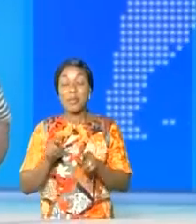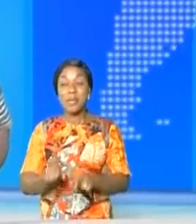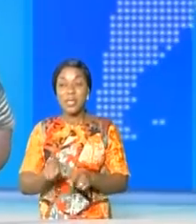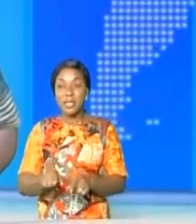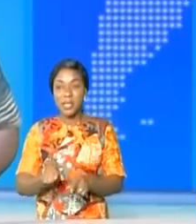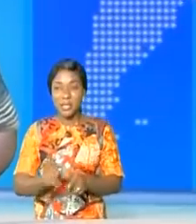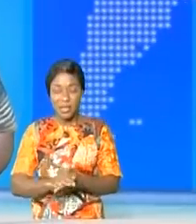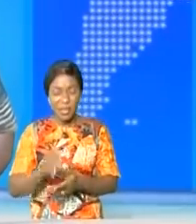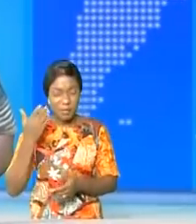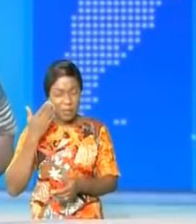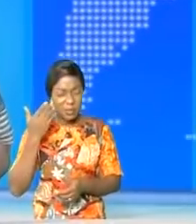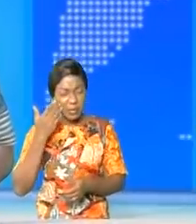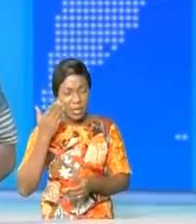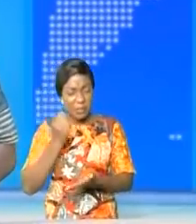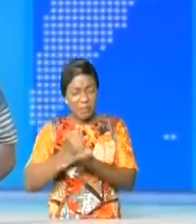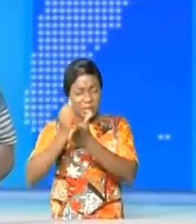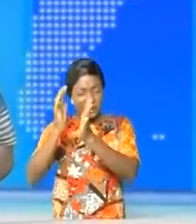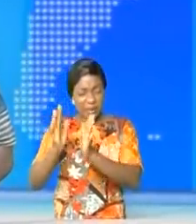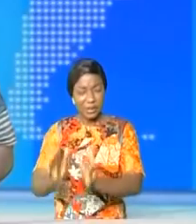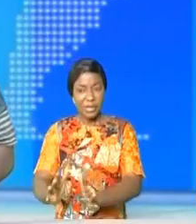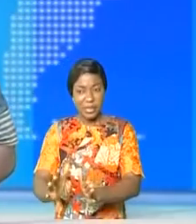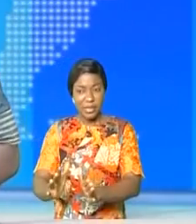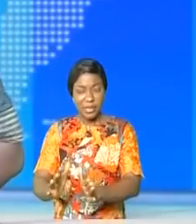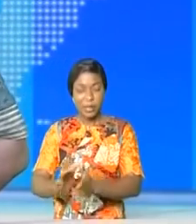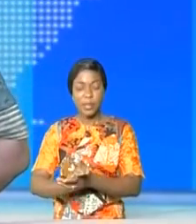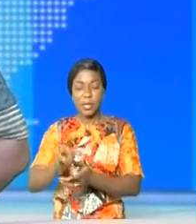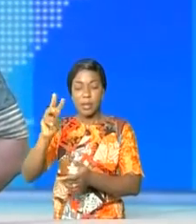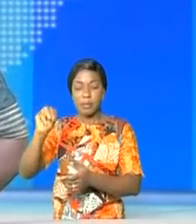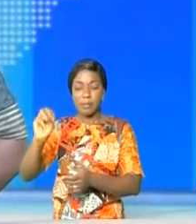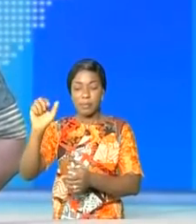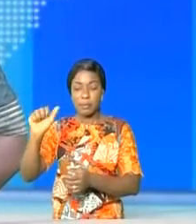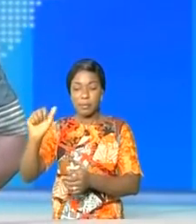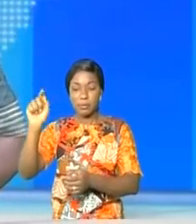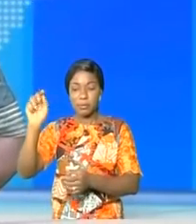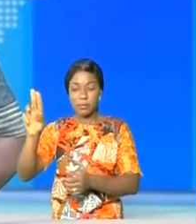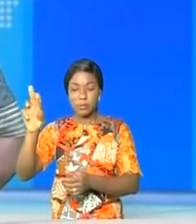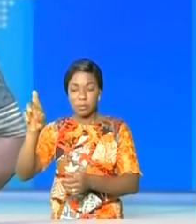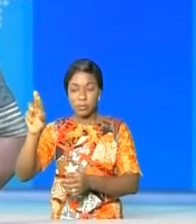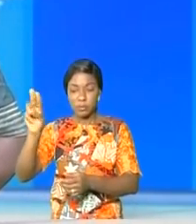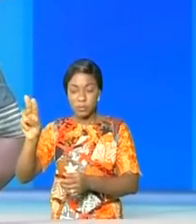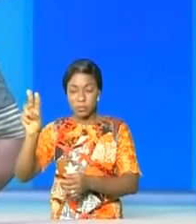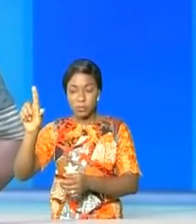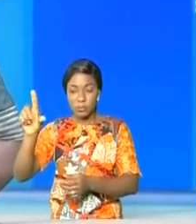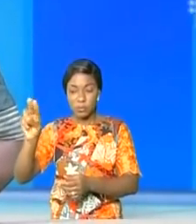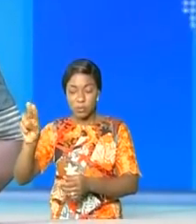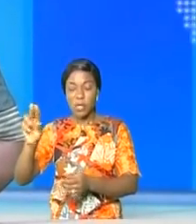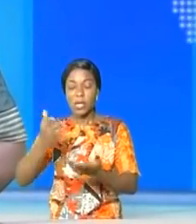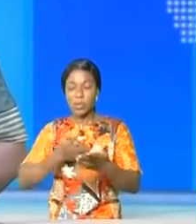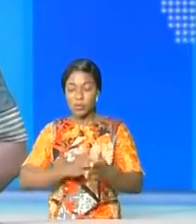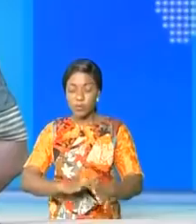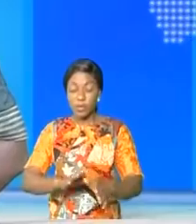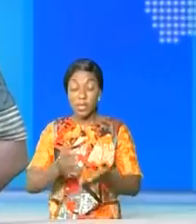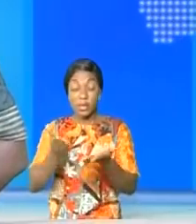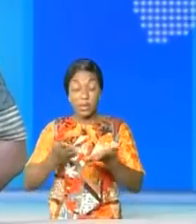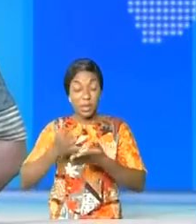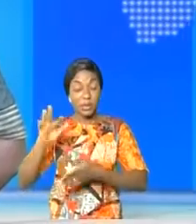Valentin Matungounou, ambassadeur extraordinaire et plénipotentiaire est décédé à Kinshasa le 17 janvier de suite d